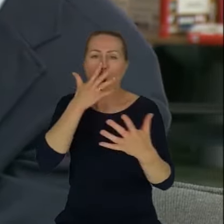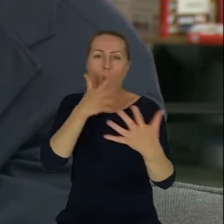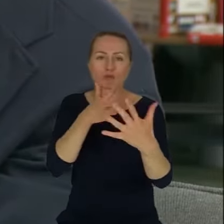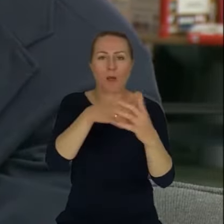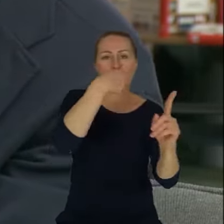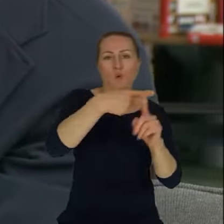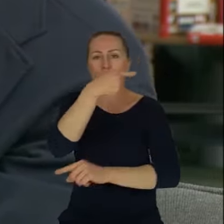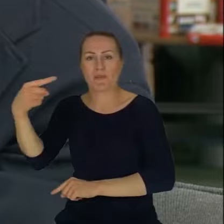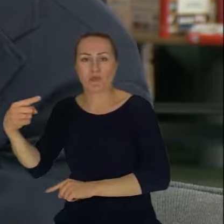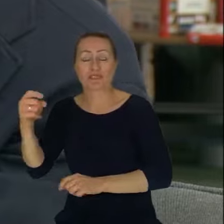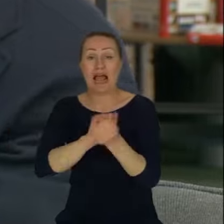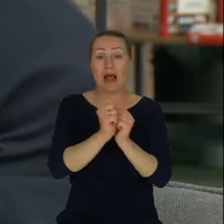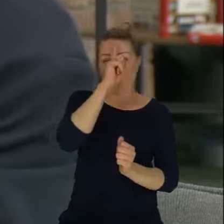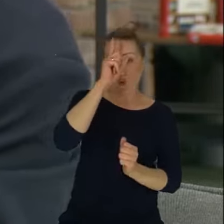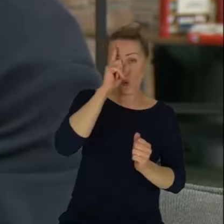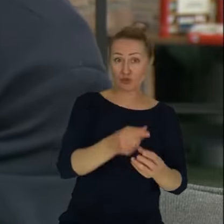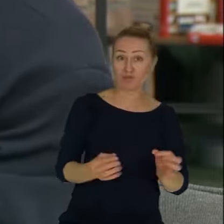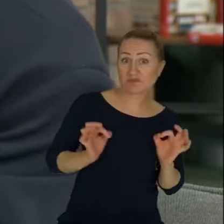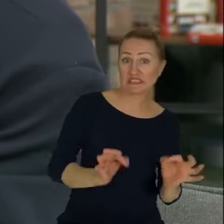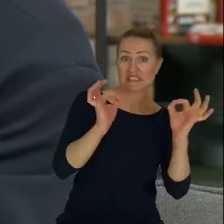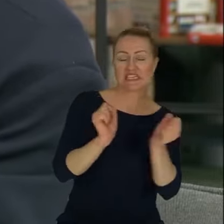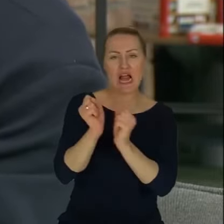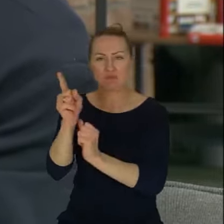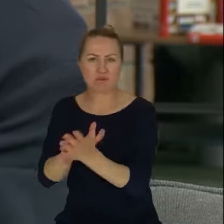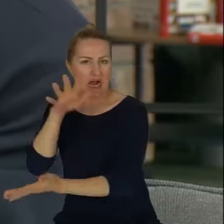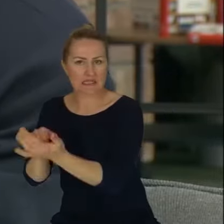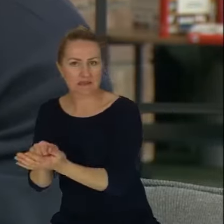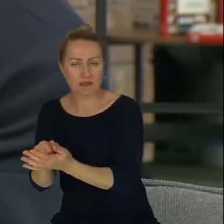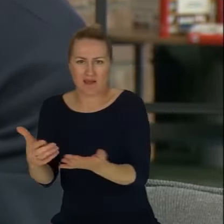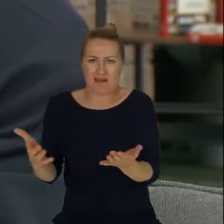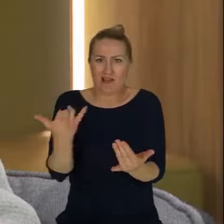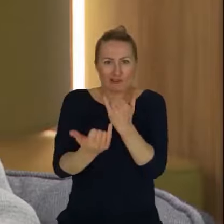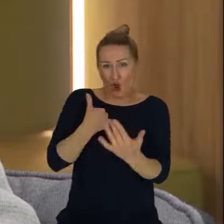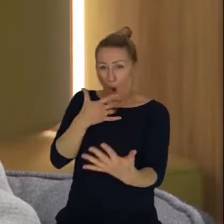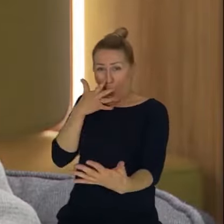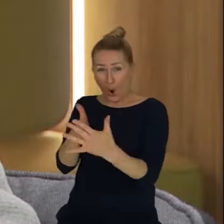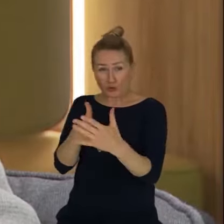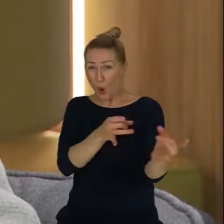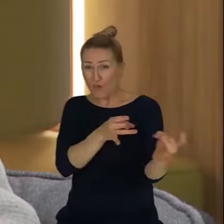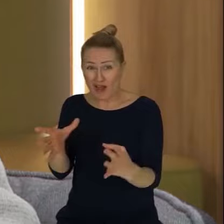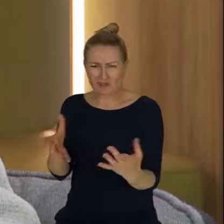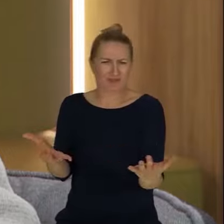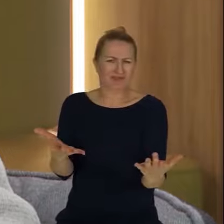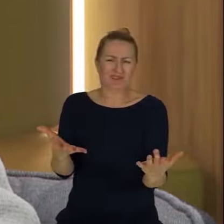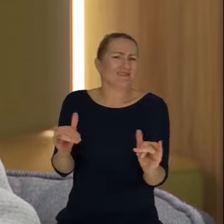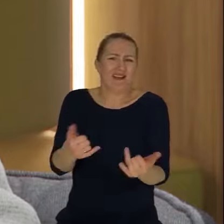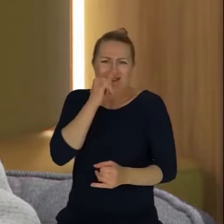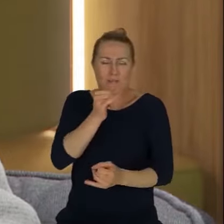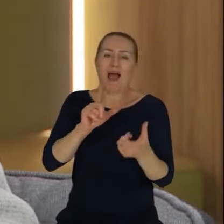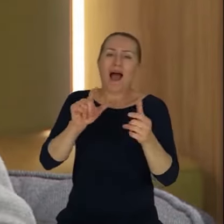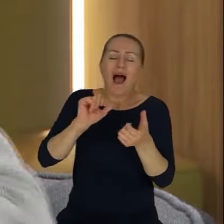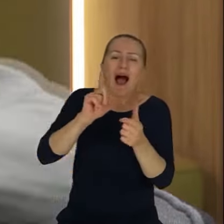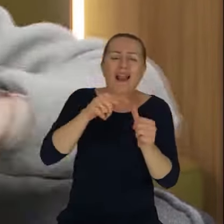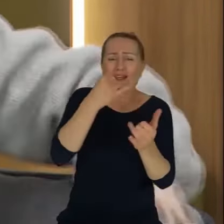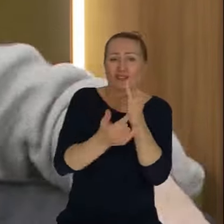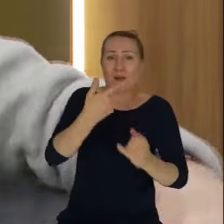przyzwoitych, prawda? Jeżeli my wydajemy sąd na dzień dobry, a przecież, przepraszam, ale media, nasze życie, nasze własne komunikowanie się w mediach społecznościowych jest